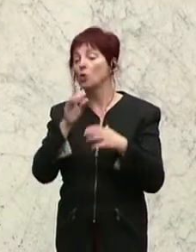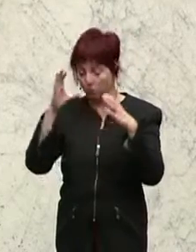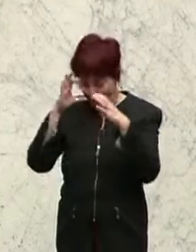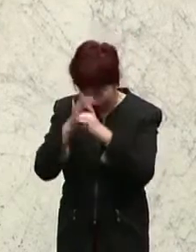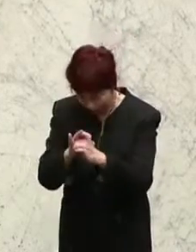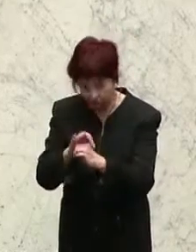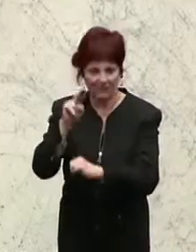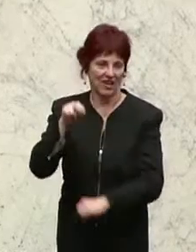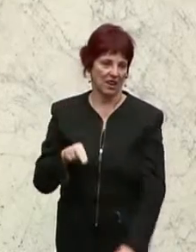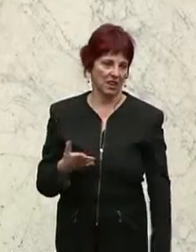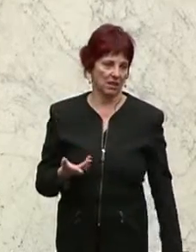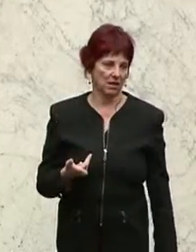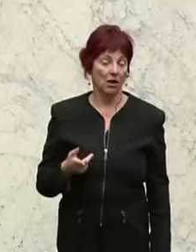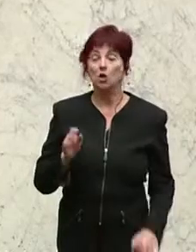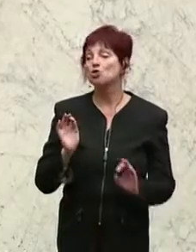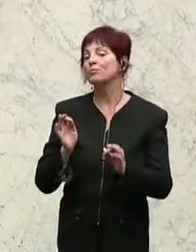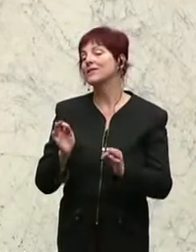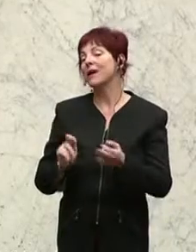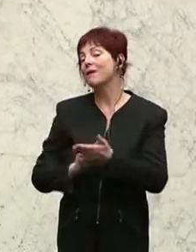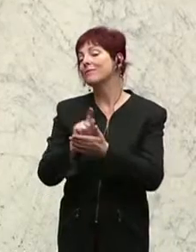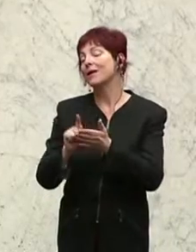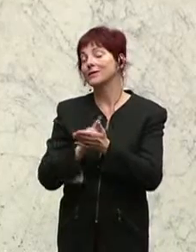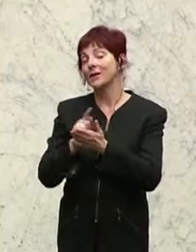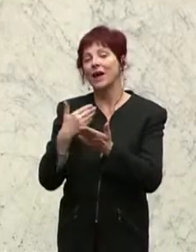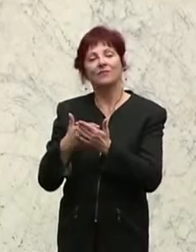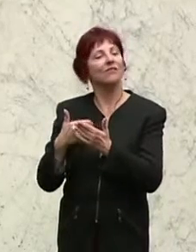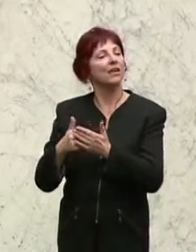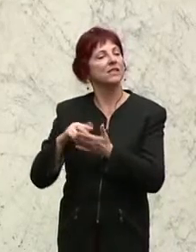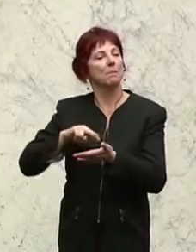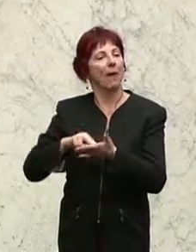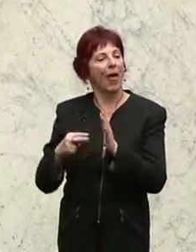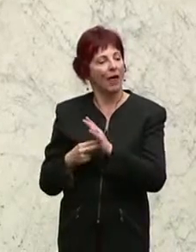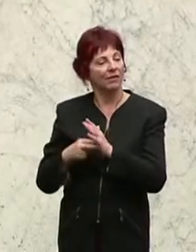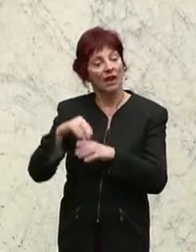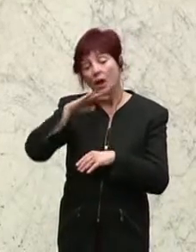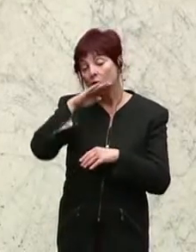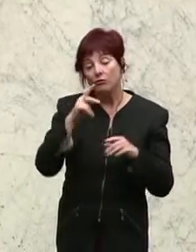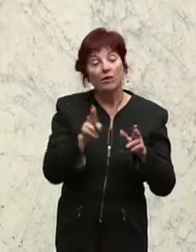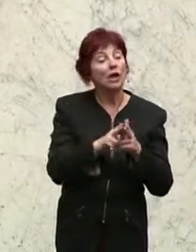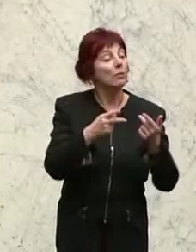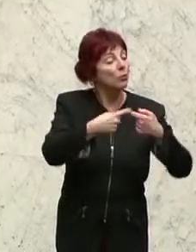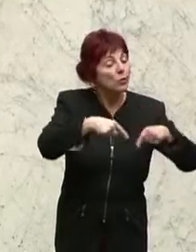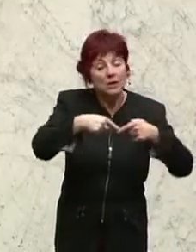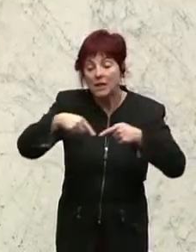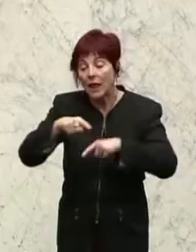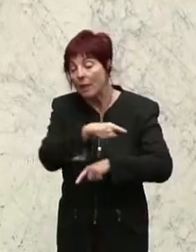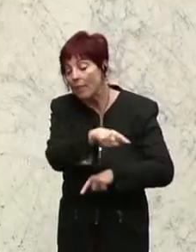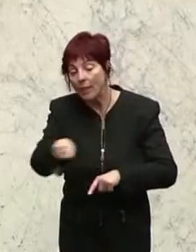soll, haben viele Länder unserer Republik